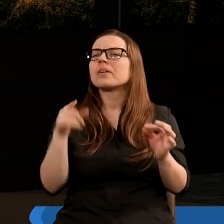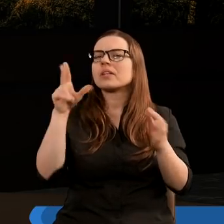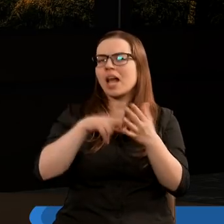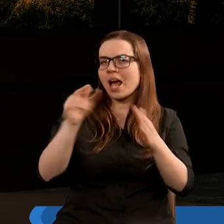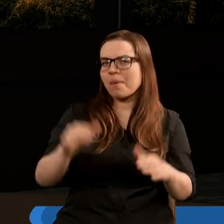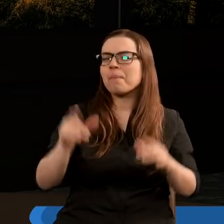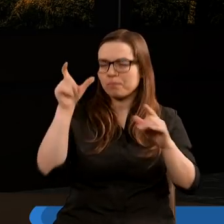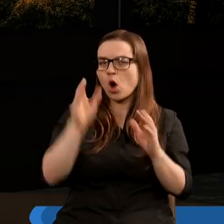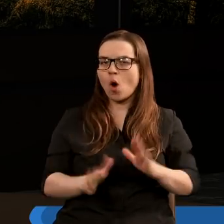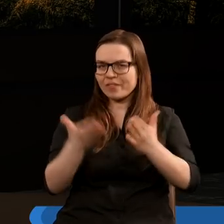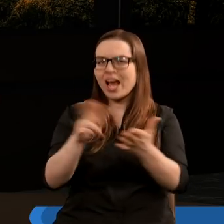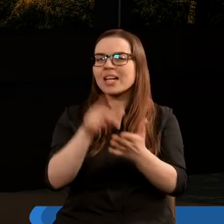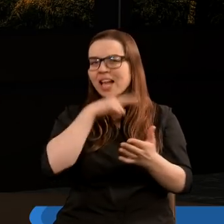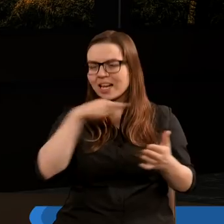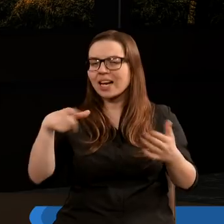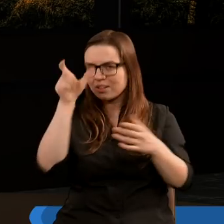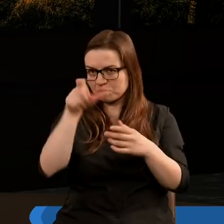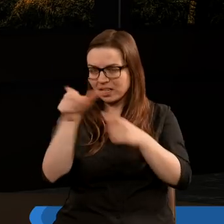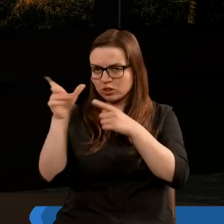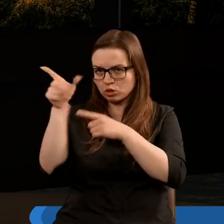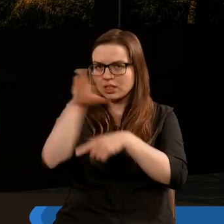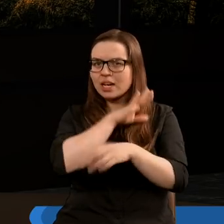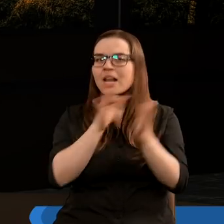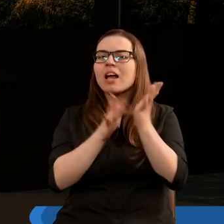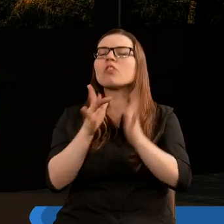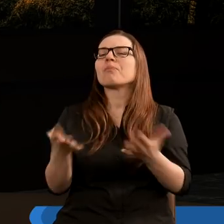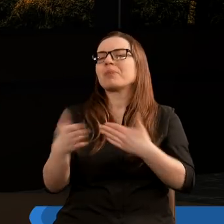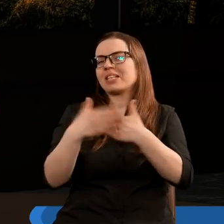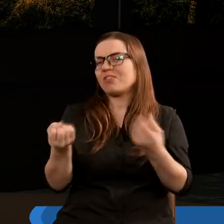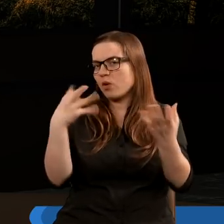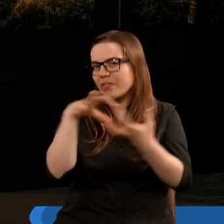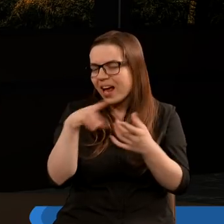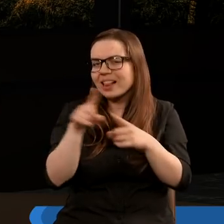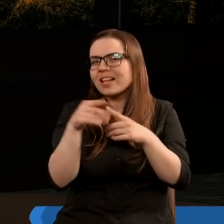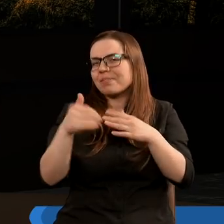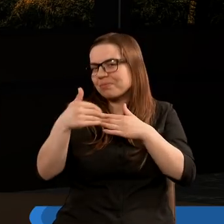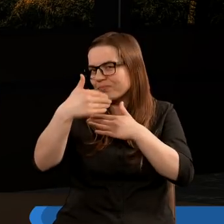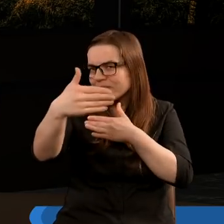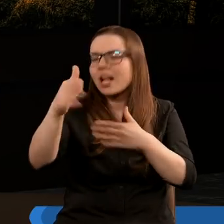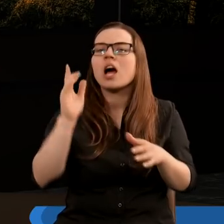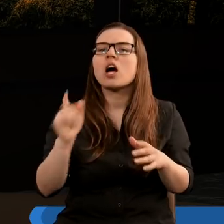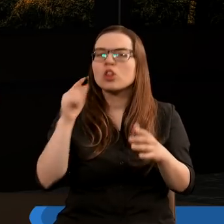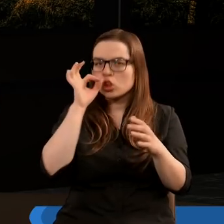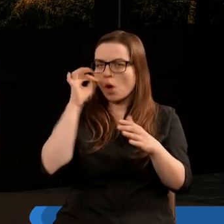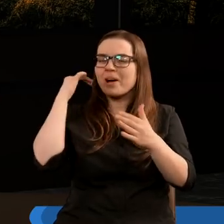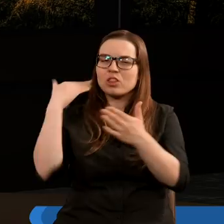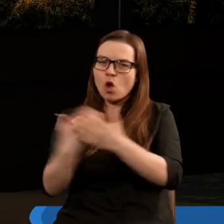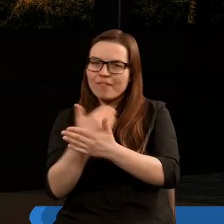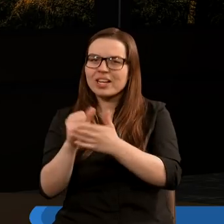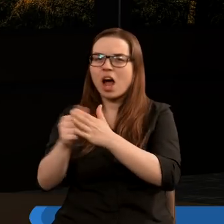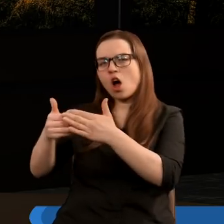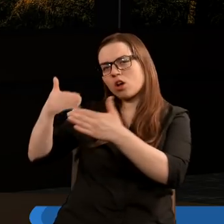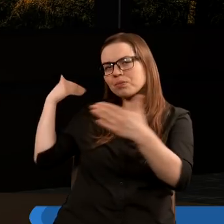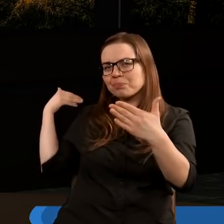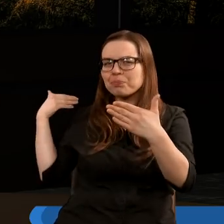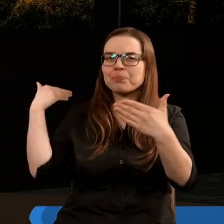poniesienie ofiary za nas. A było to jeszcze przed stworzeniem świata. I ta dobra nowina od tamtego właśnie